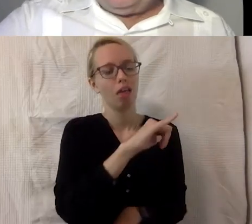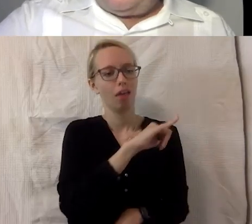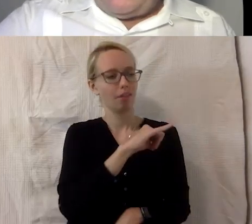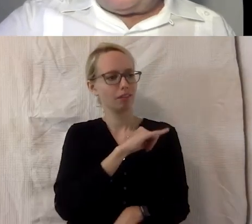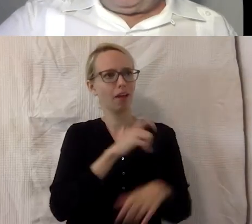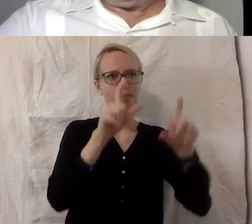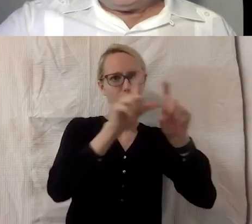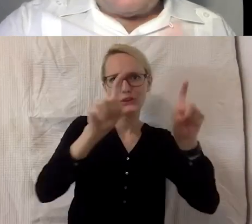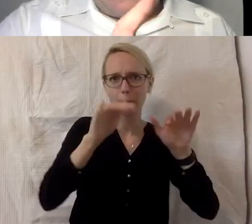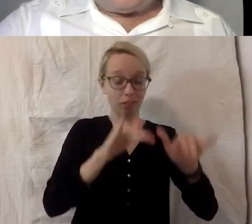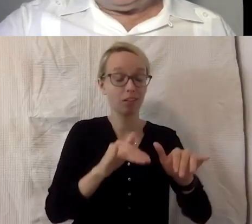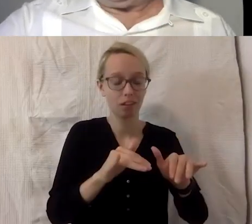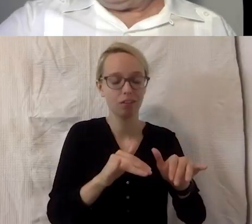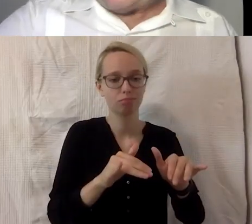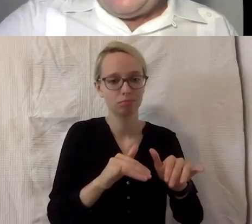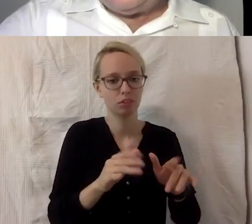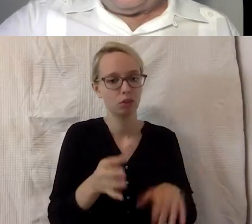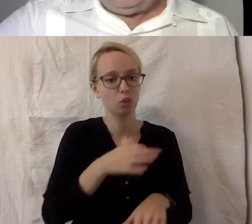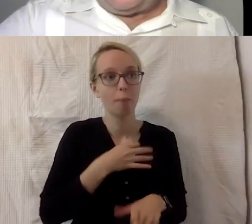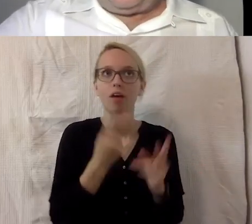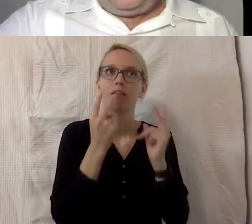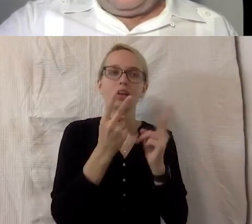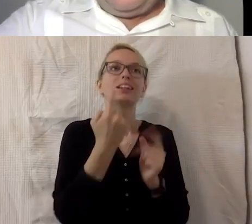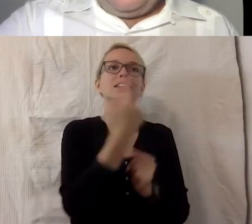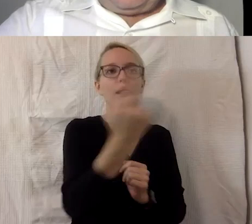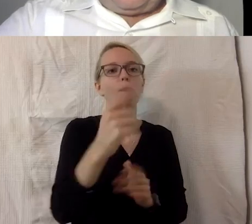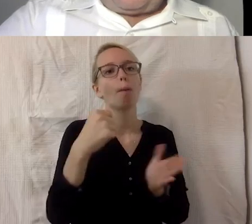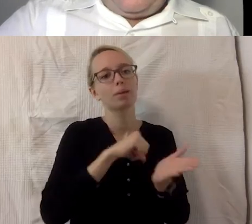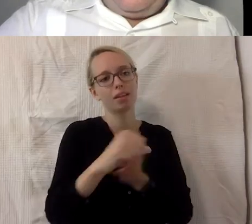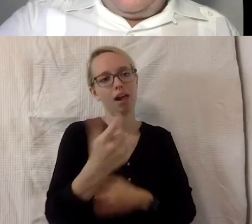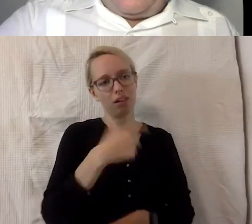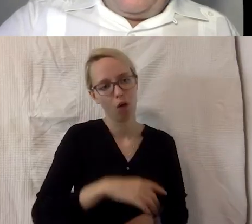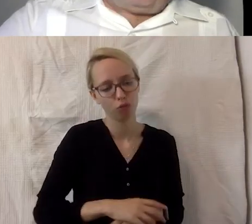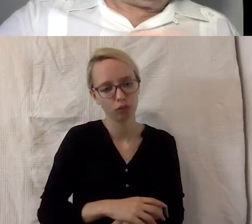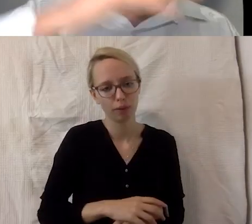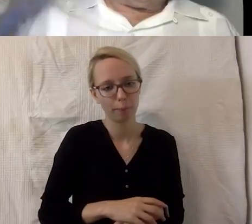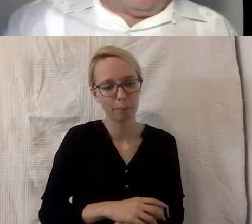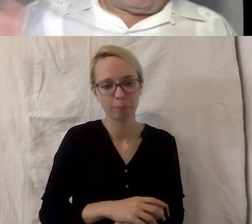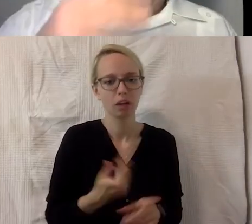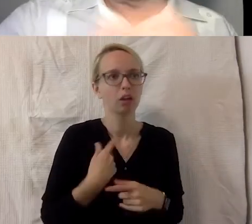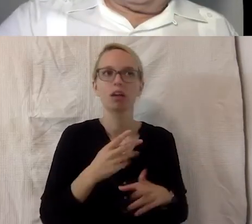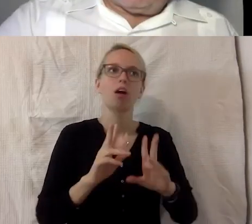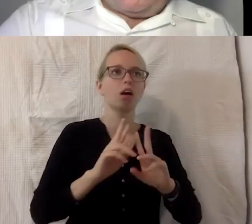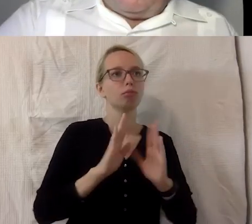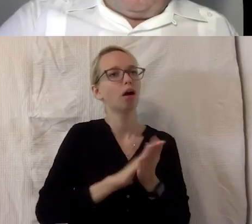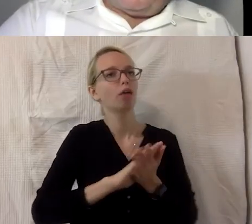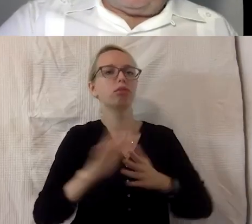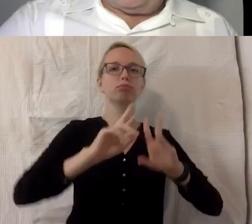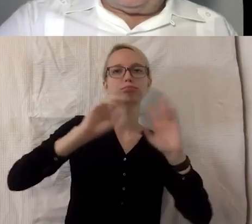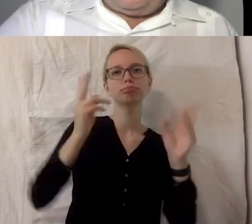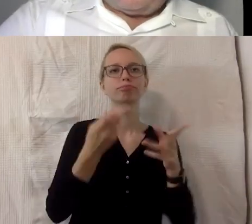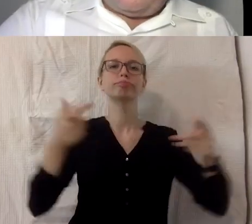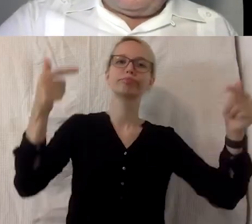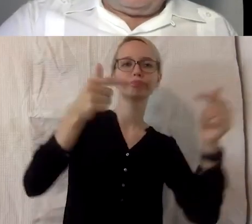erzeugen und ganz wichtig, bezahlen auch dafür. Also jetzt keine rundum sorglos Geschichte. Und